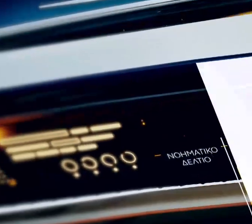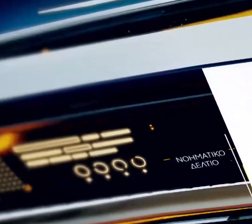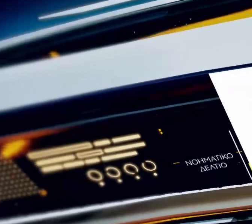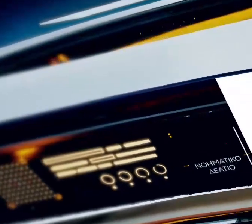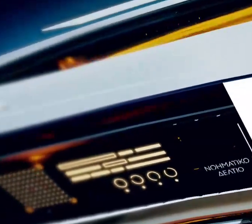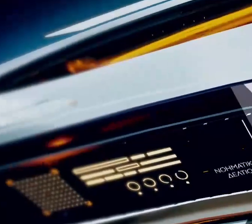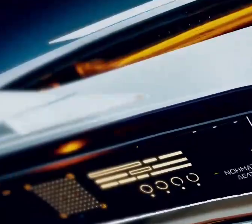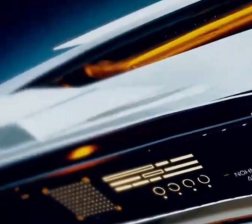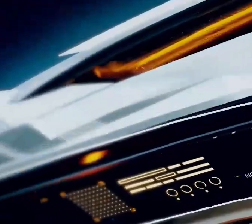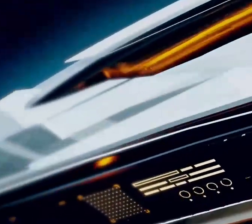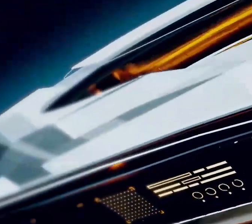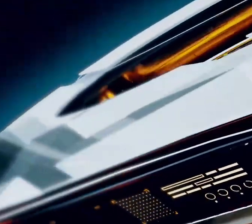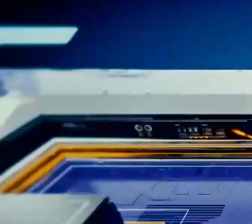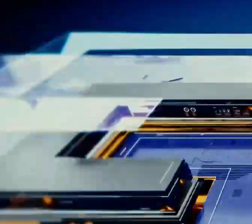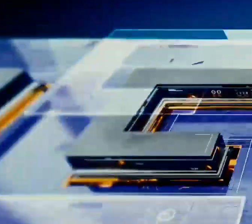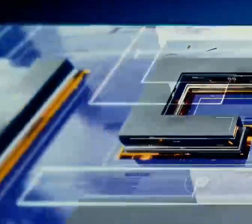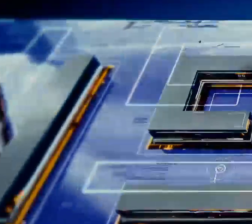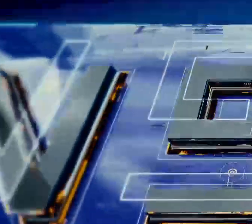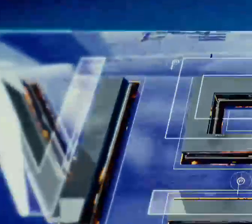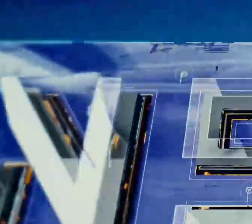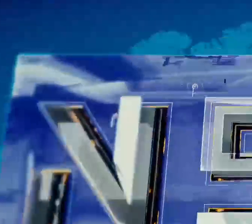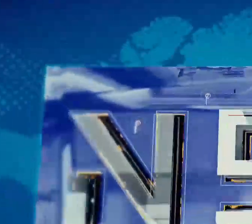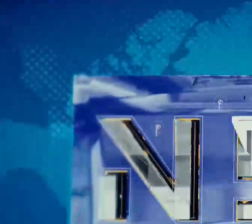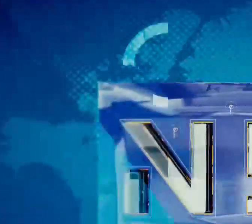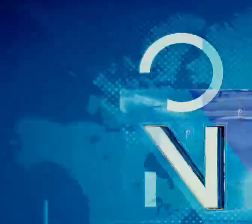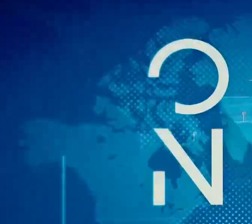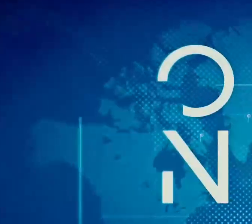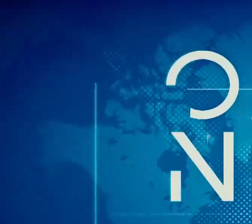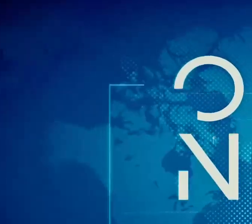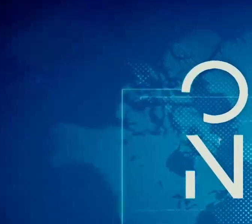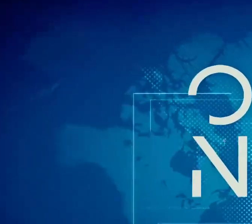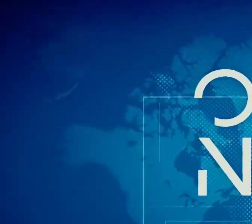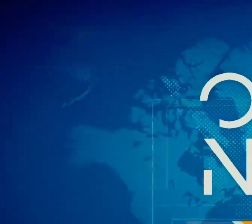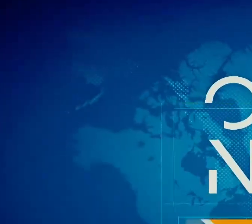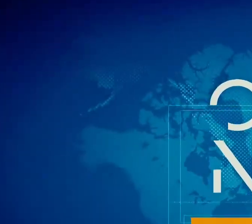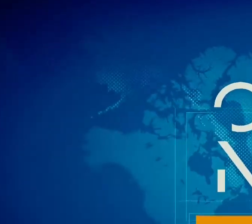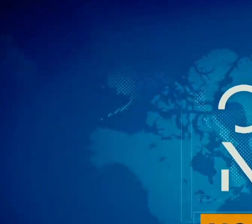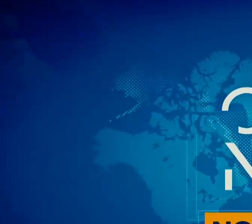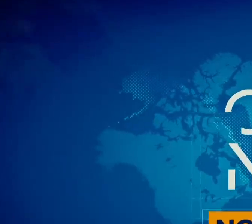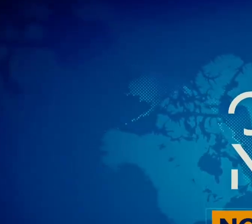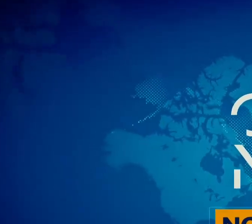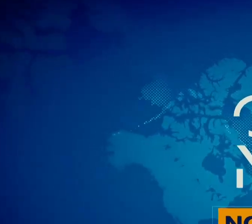AUTHORWAVE